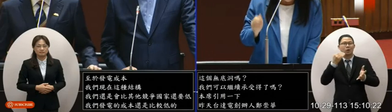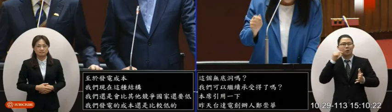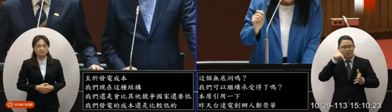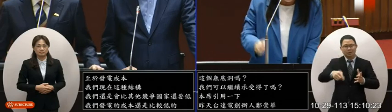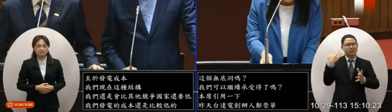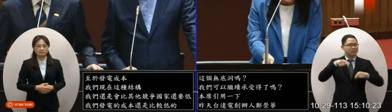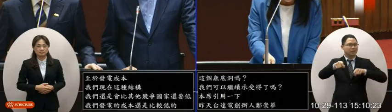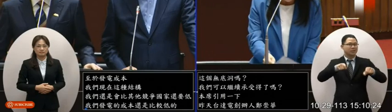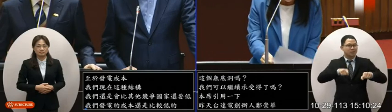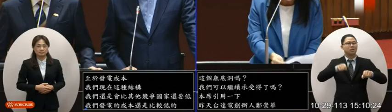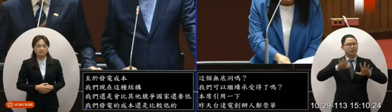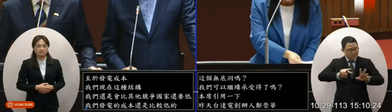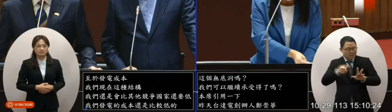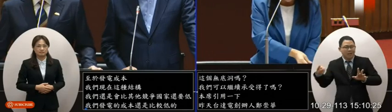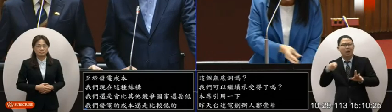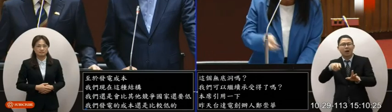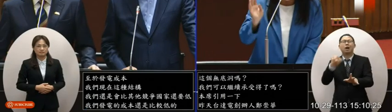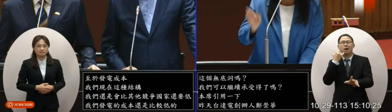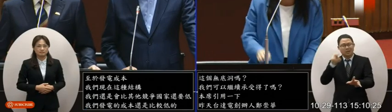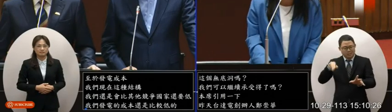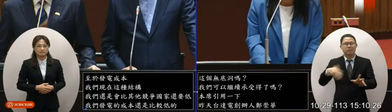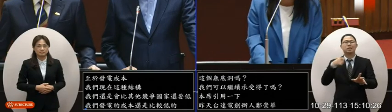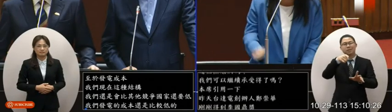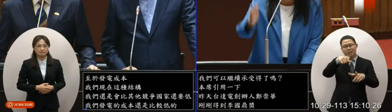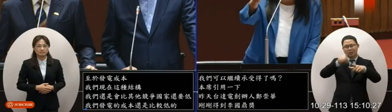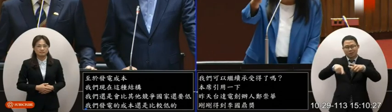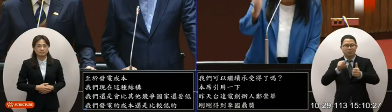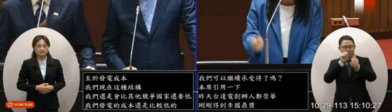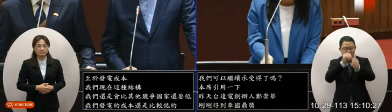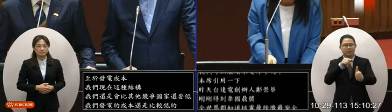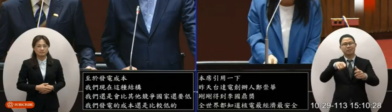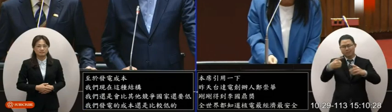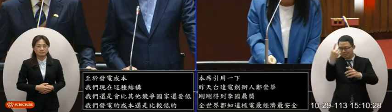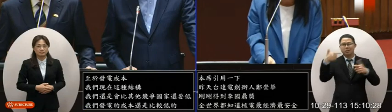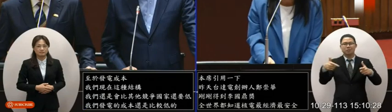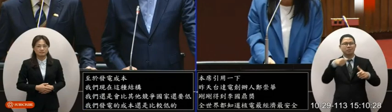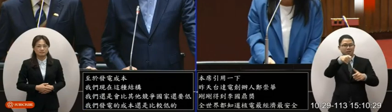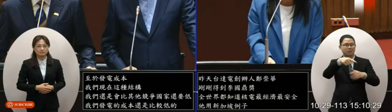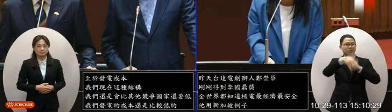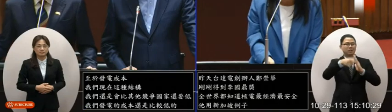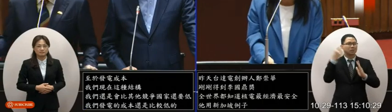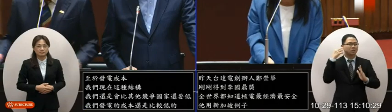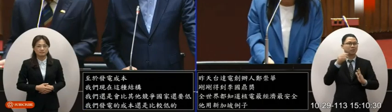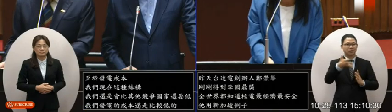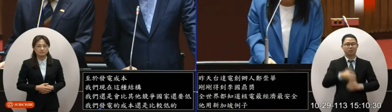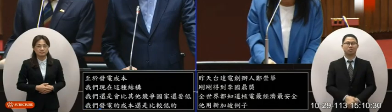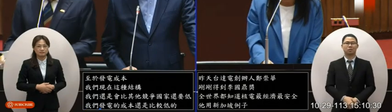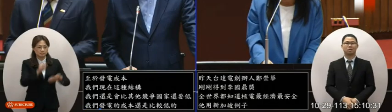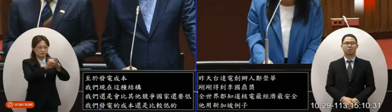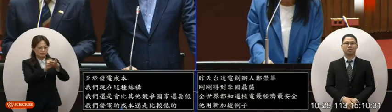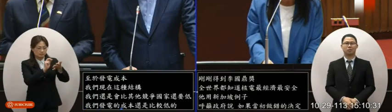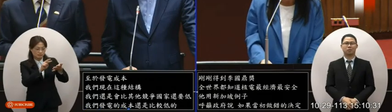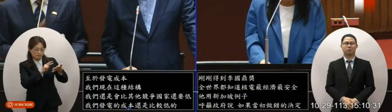戲改未嘗不可企業的喊話其實不止這一例我不曉得院長有沒有聽到我們資料上顯